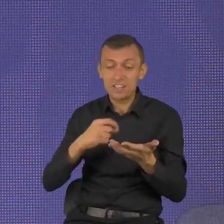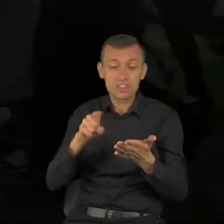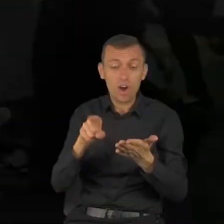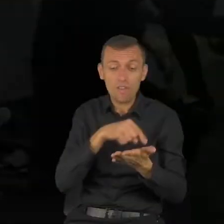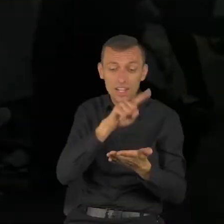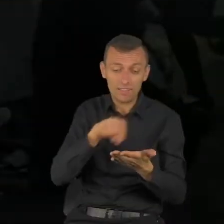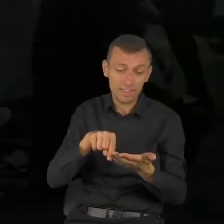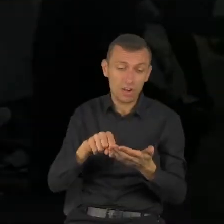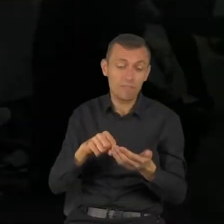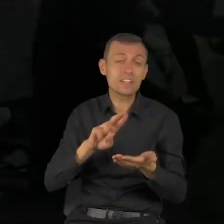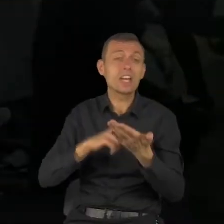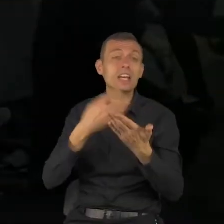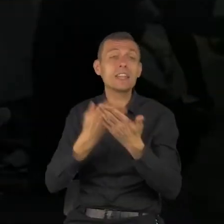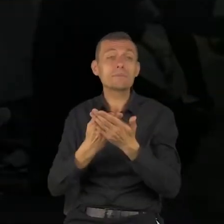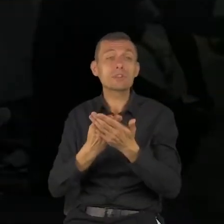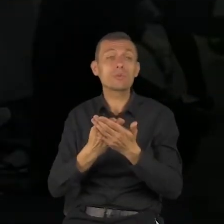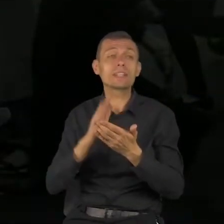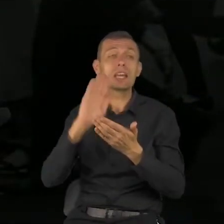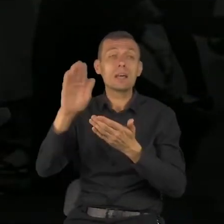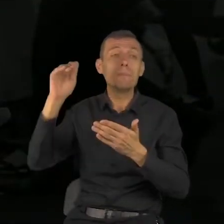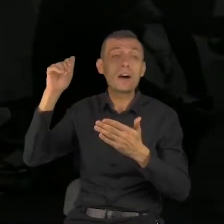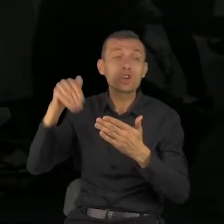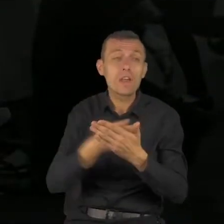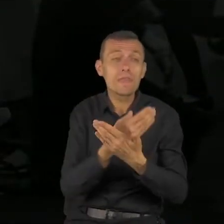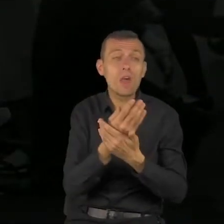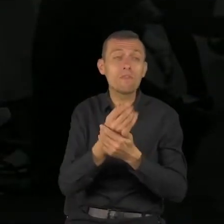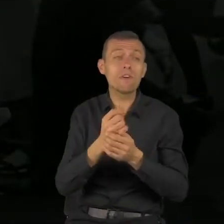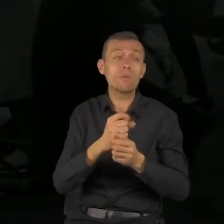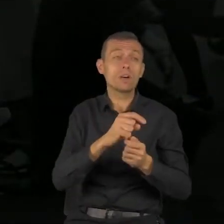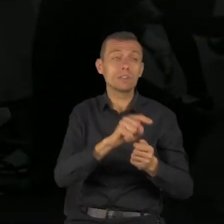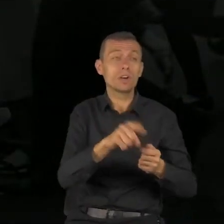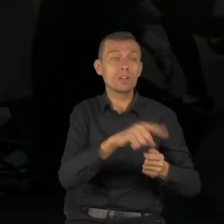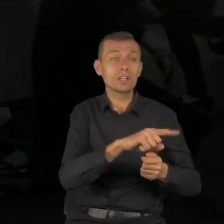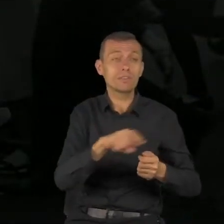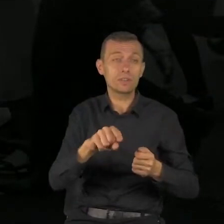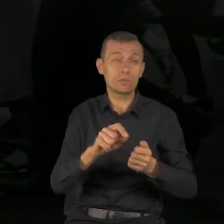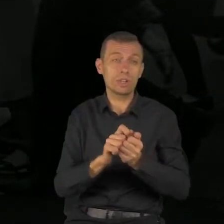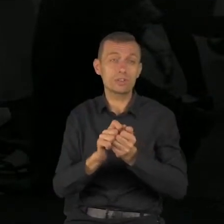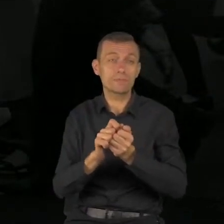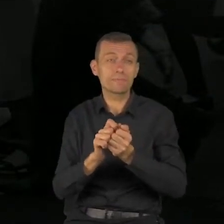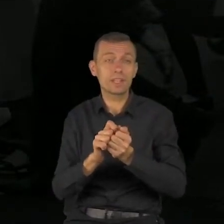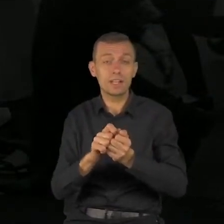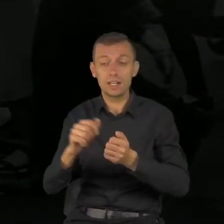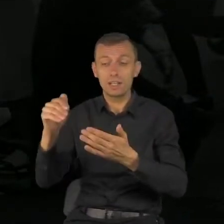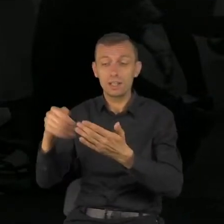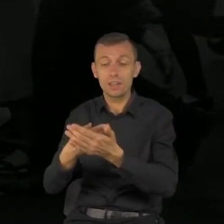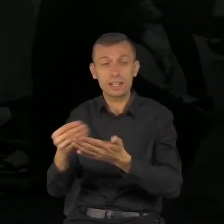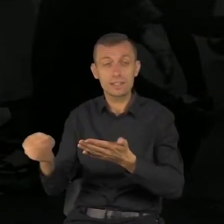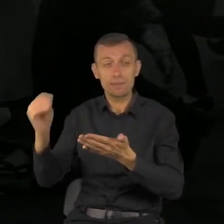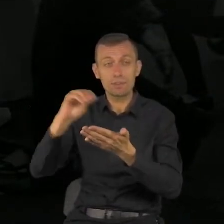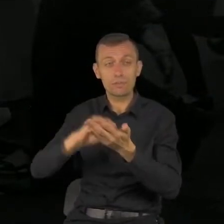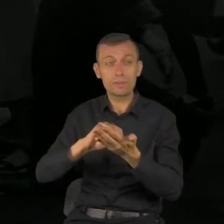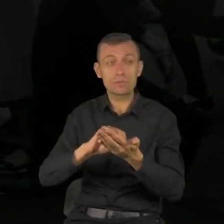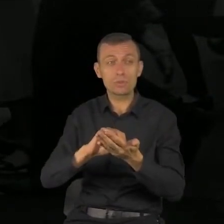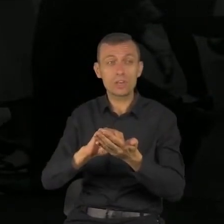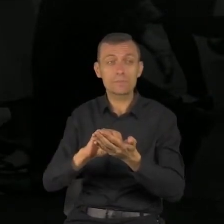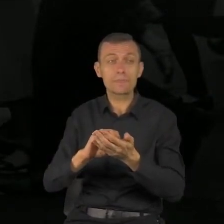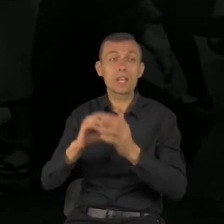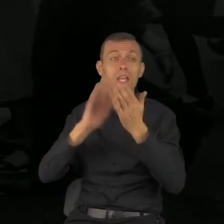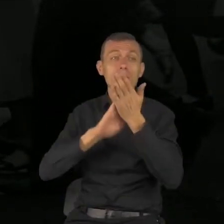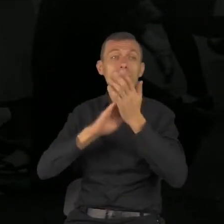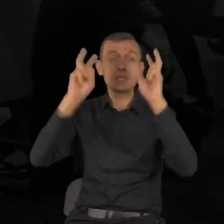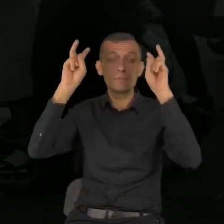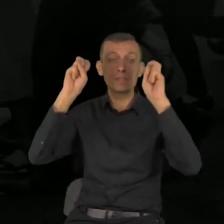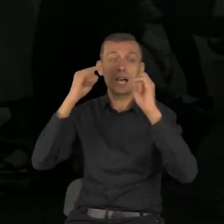A jeśli komuś z was brakuje mądrości, niech prosi Boga, który wszystkich obdarza chętnie i bez wypominania, będzie mu dana. Musisz się więc